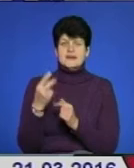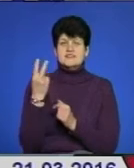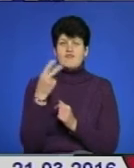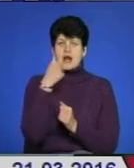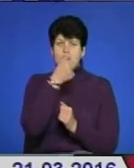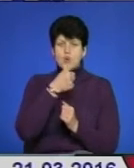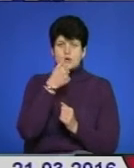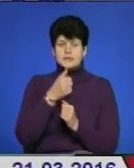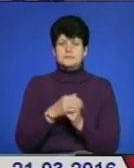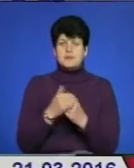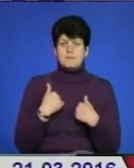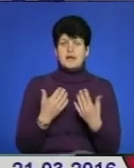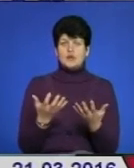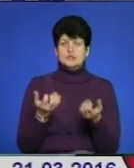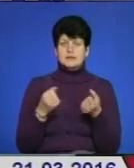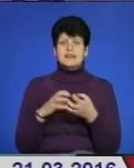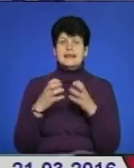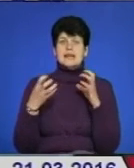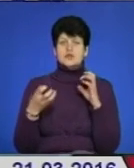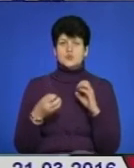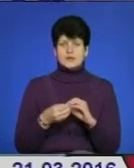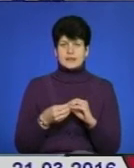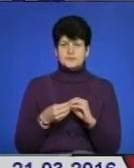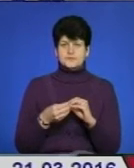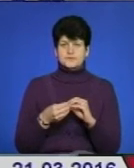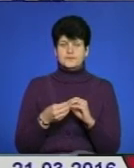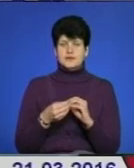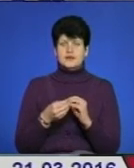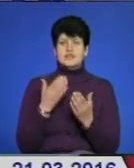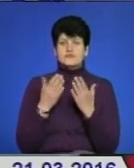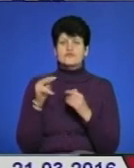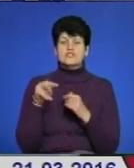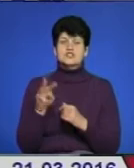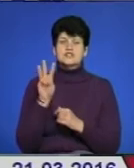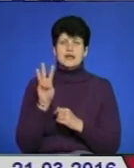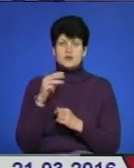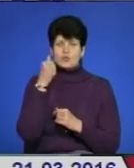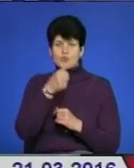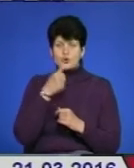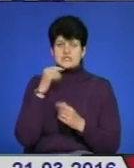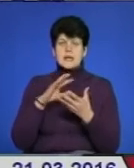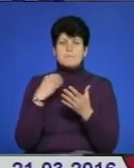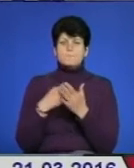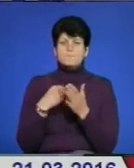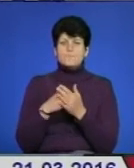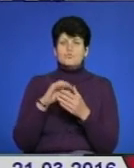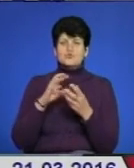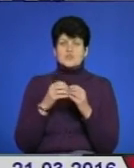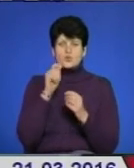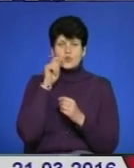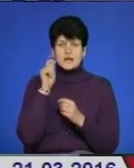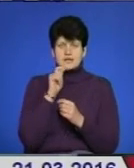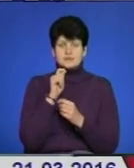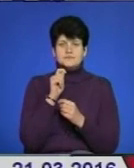ми отримали результат. Якщо в 2003 році бюджет країни, будете посміхатися,